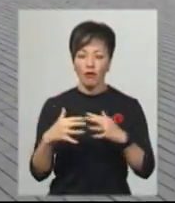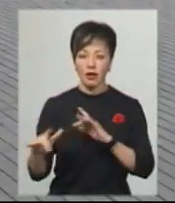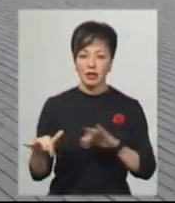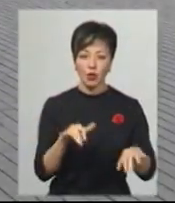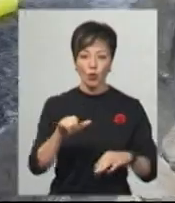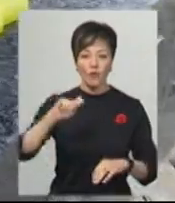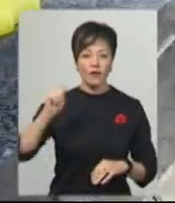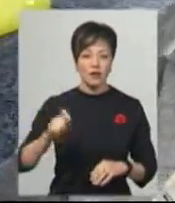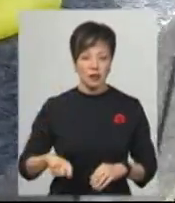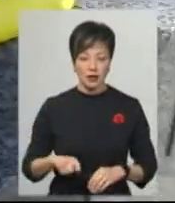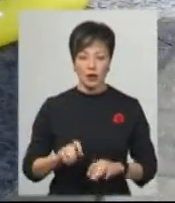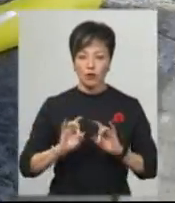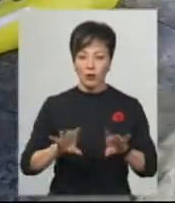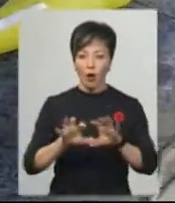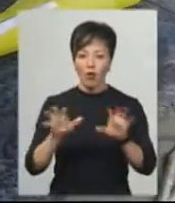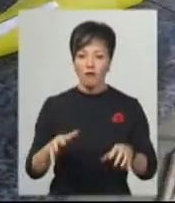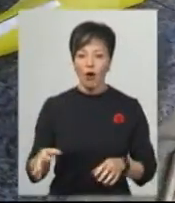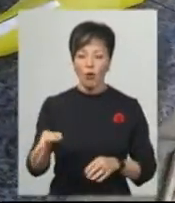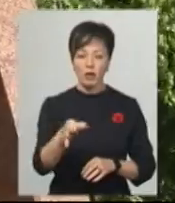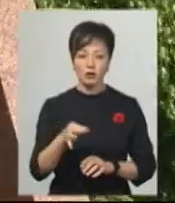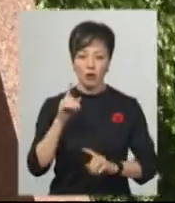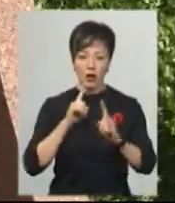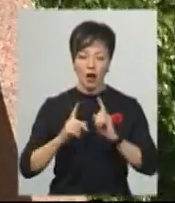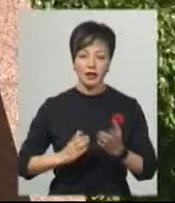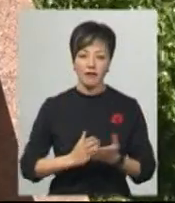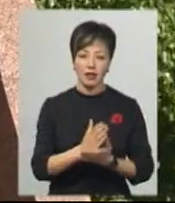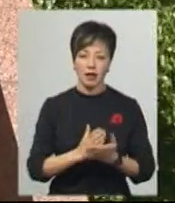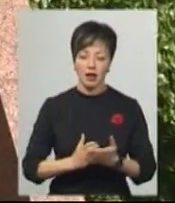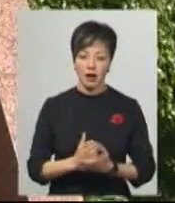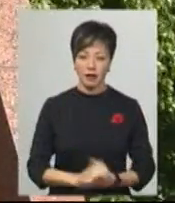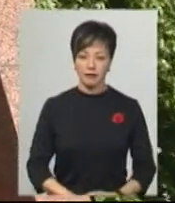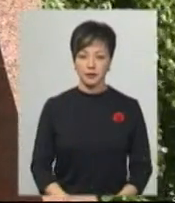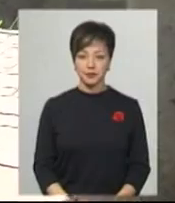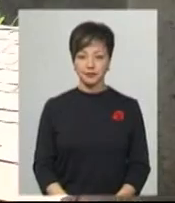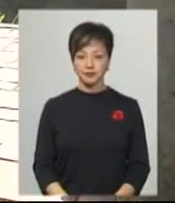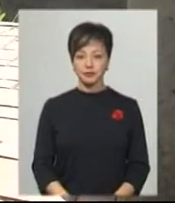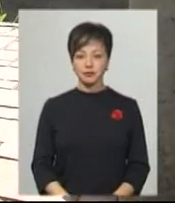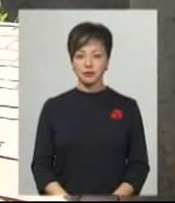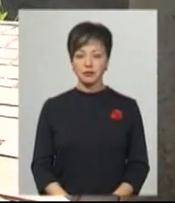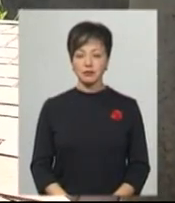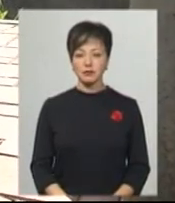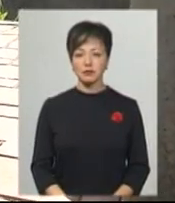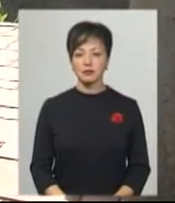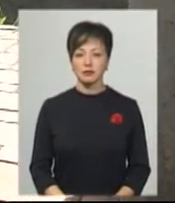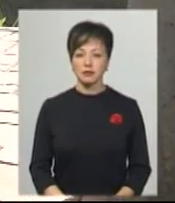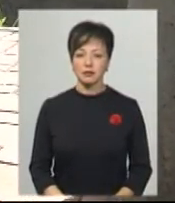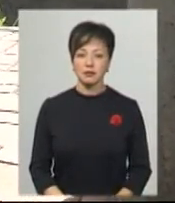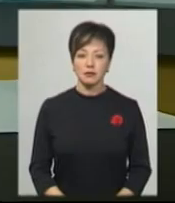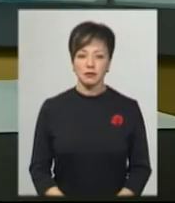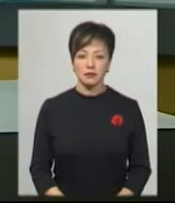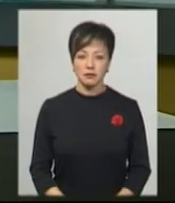розповідає голова обласної ради ветеранів Володимир Купратий. Дарина Денисенко, Анастасія Збродова, Іван Мовчан. Новини на Суспільному. Хмельницький.